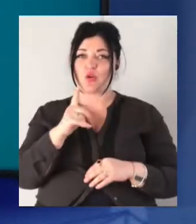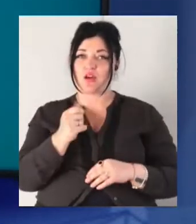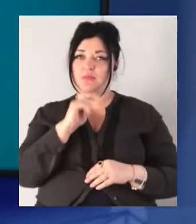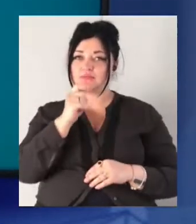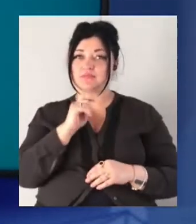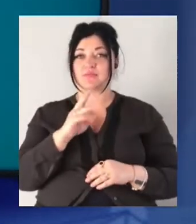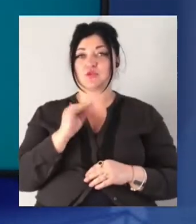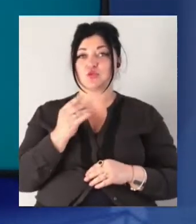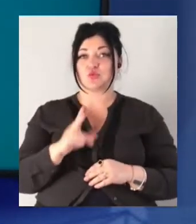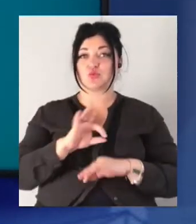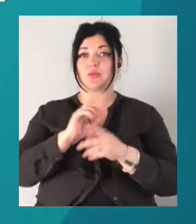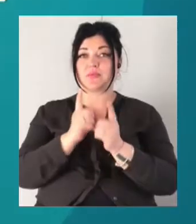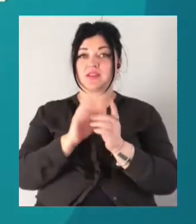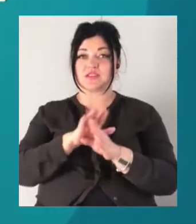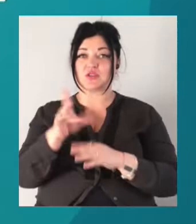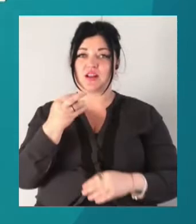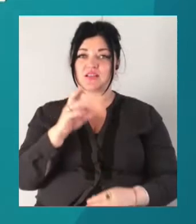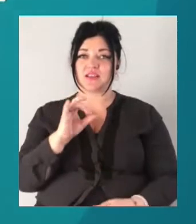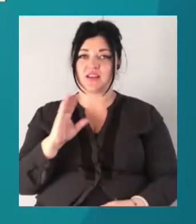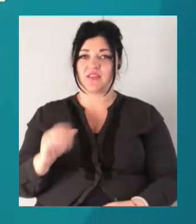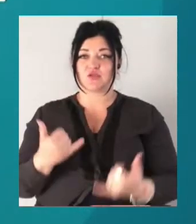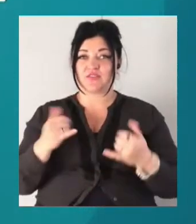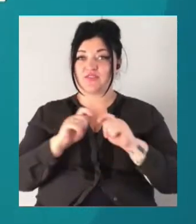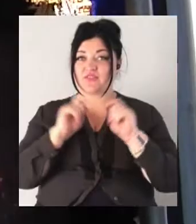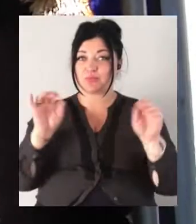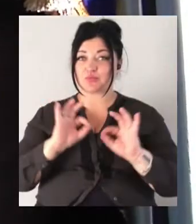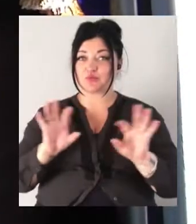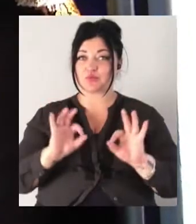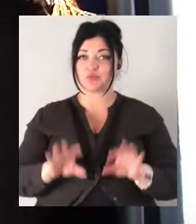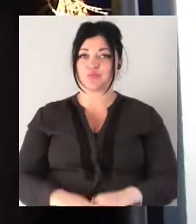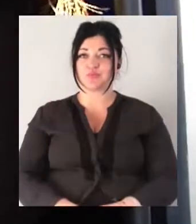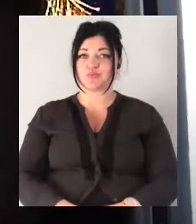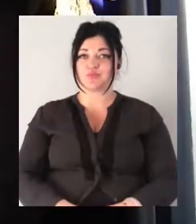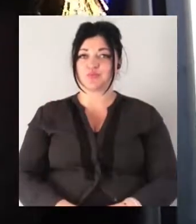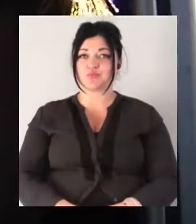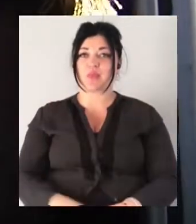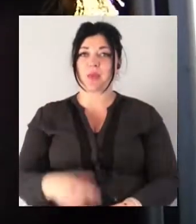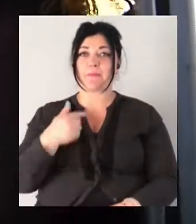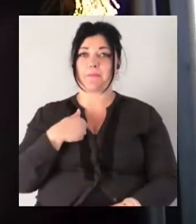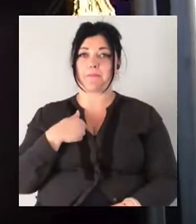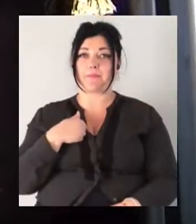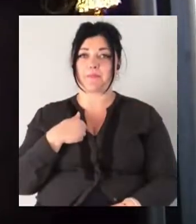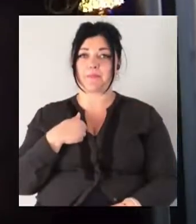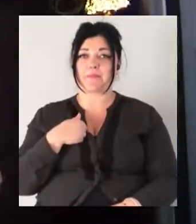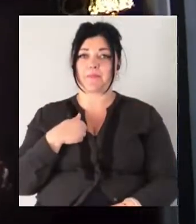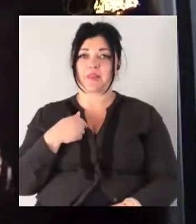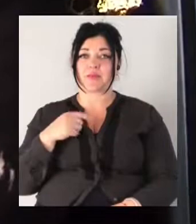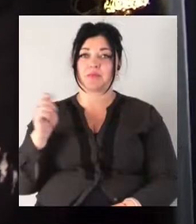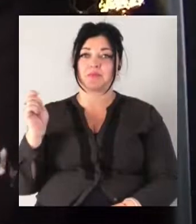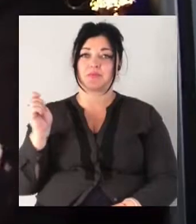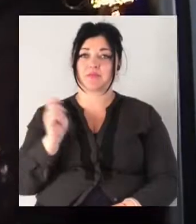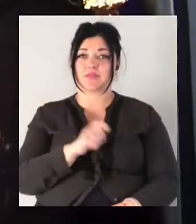переклад здійснює Наталя Сергєєва. Сьогодні у випуску. Ми приїхали відстояти права свої.